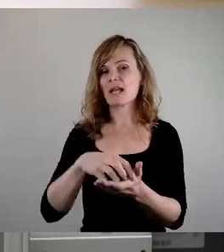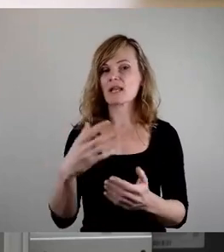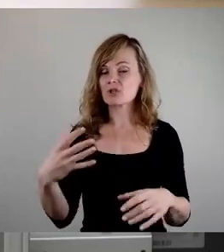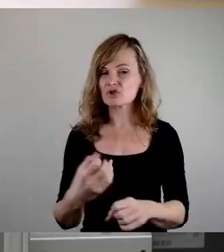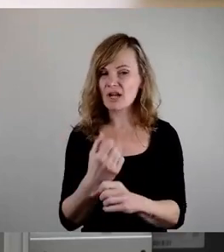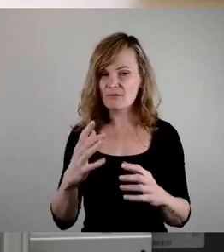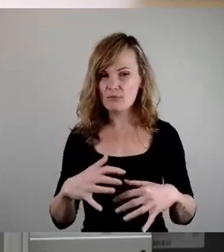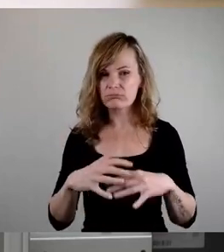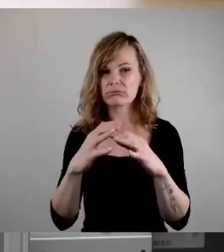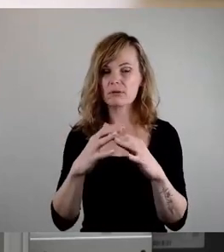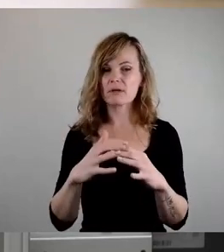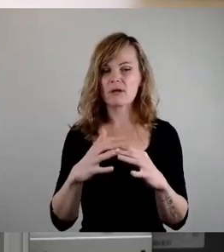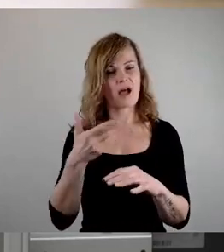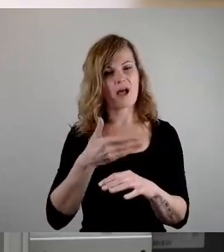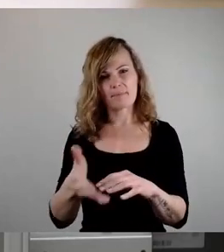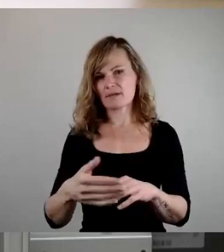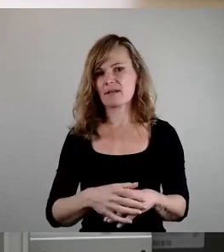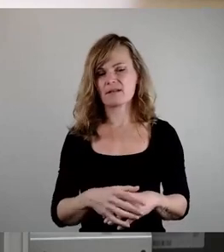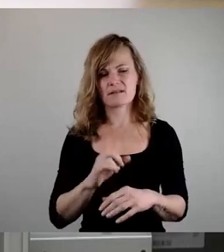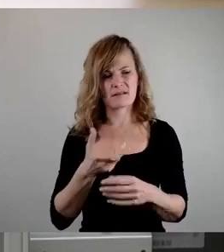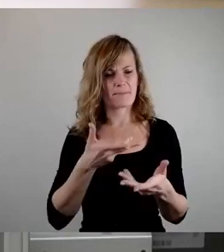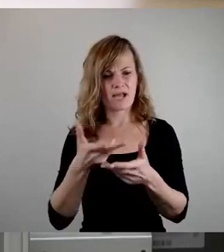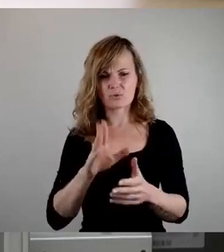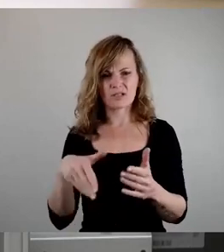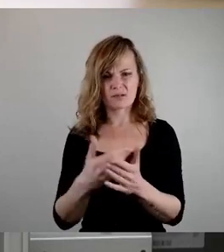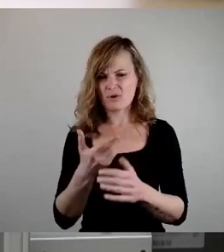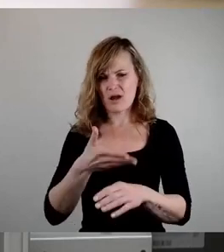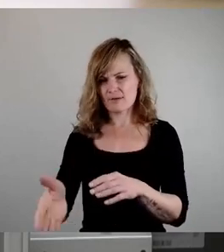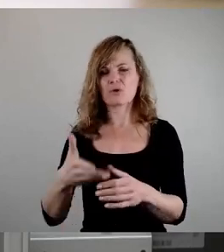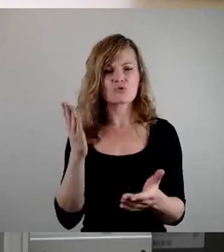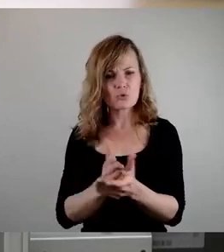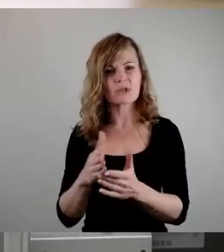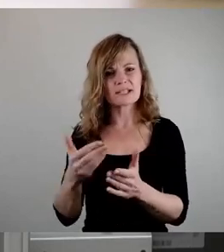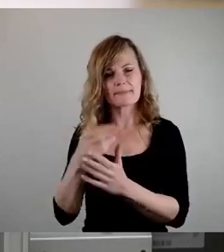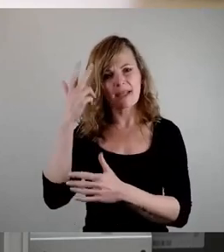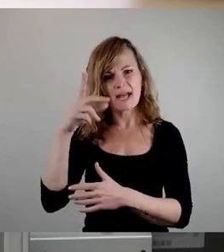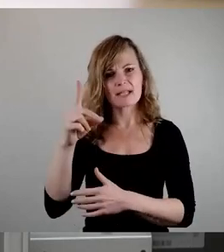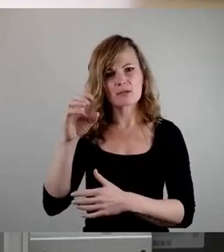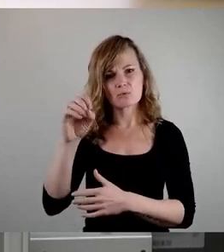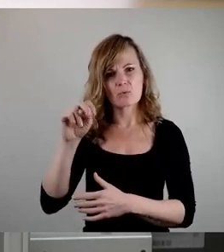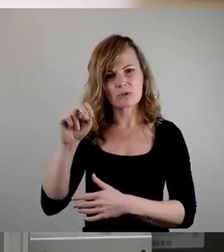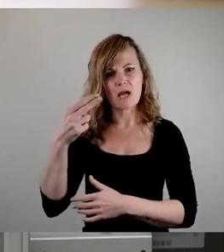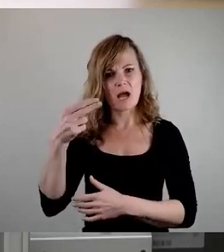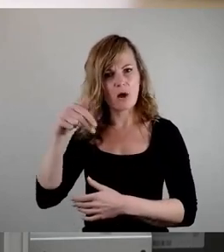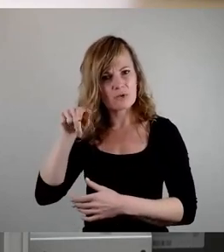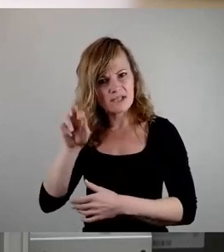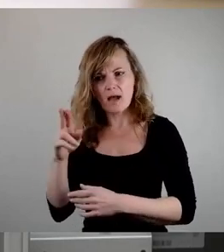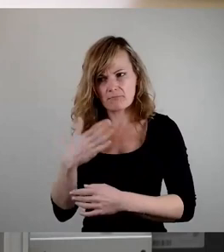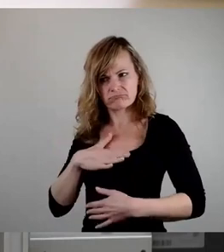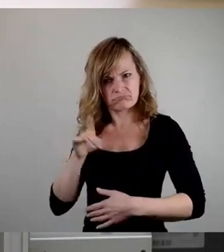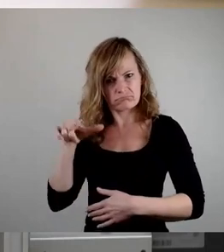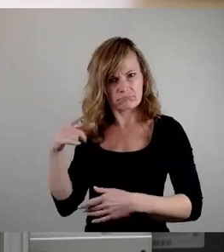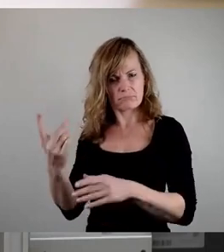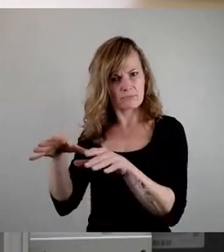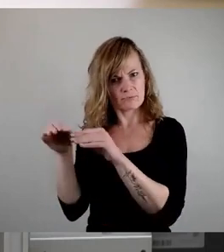Beratungsangebotes ab. Das besteht nämlich bereits, Jan Donhauser übernimmt dies gerne. Außerdem besteht ein Beratungsangebot